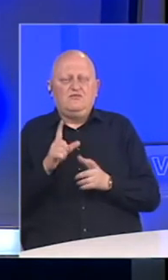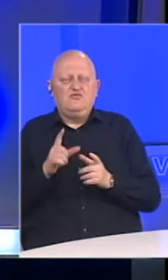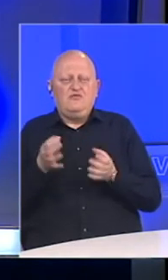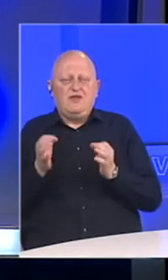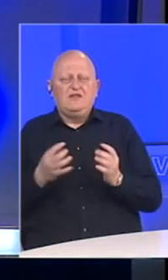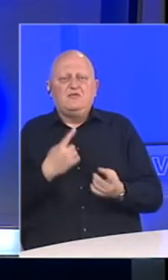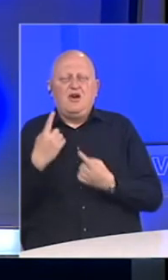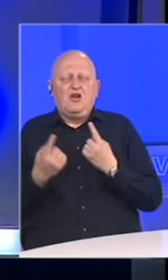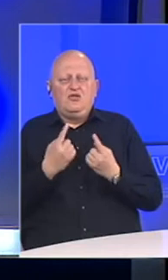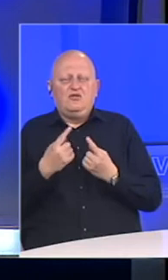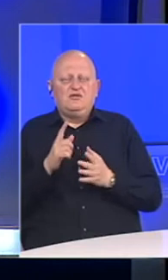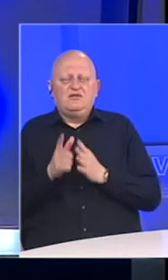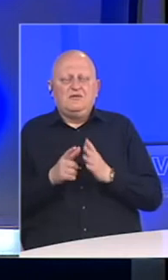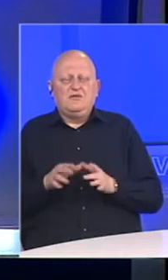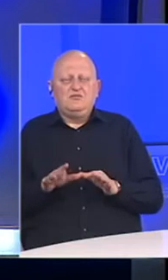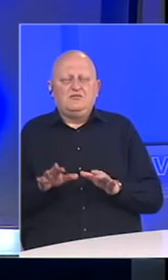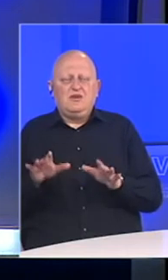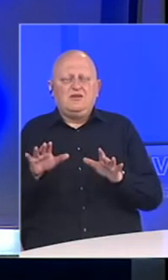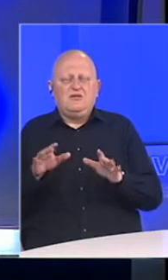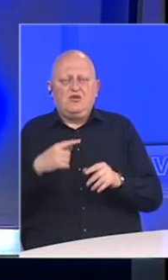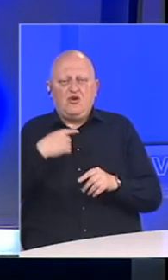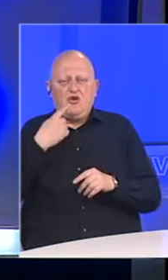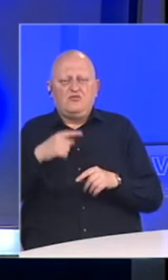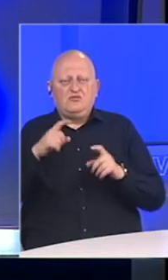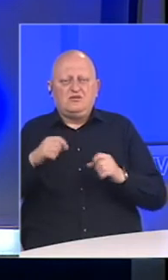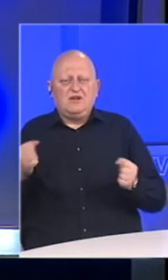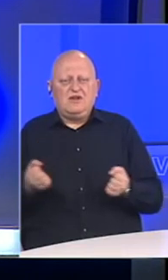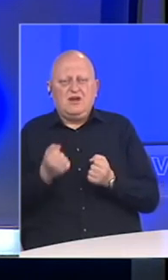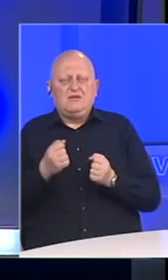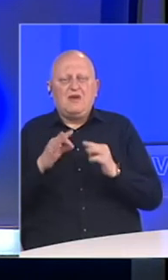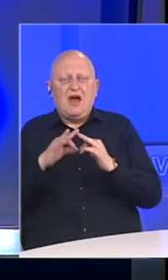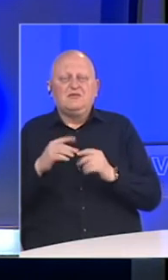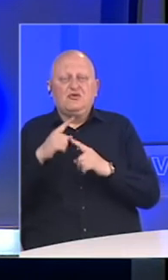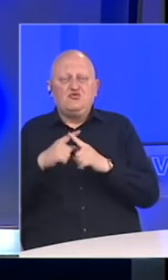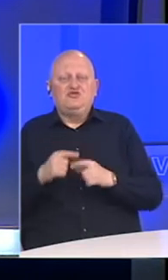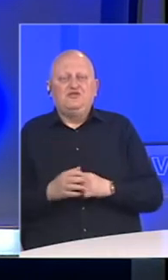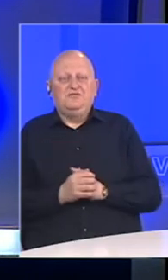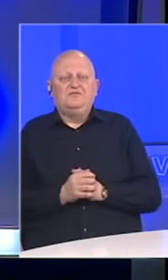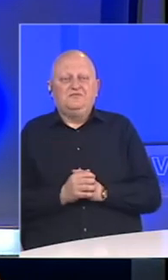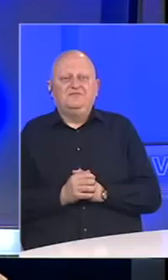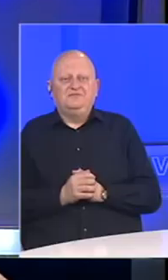vanrednim okolnostima u vrijeme pandemije govorio je romski aktivista Asmir Husić.